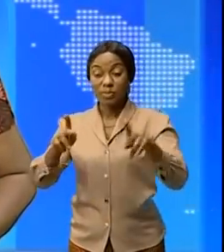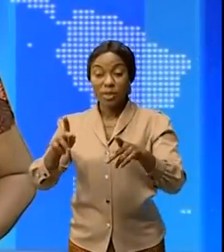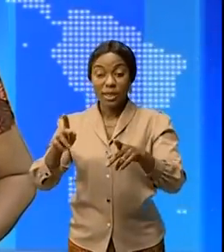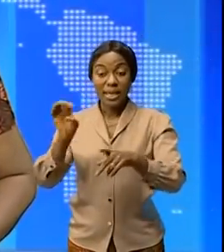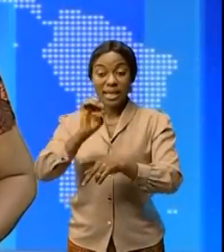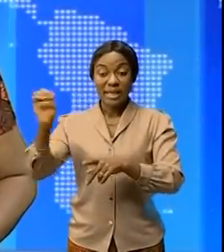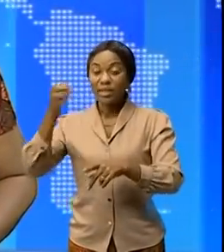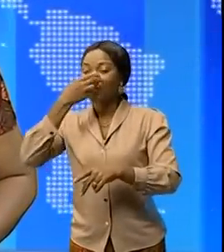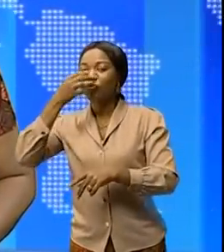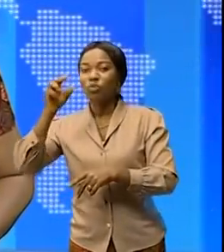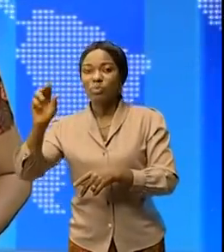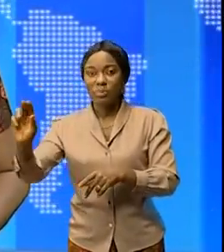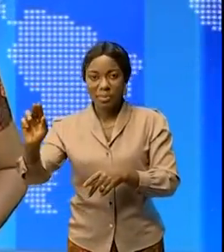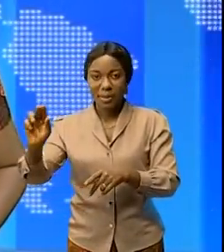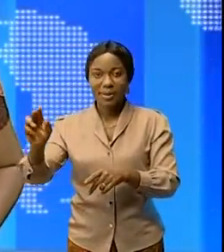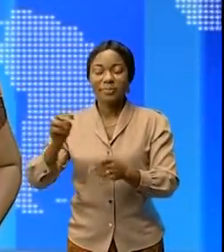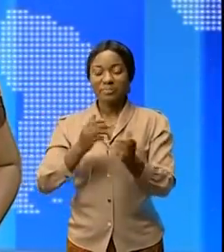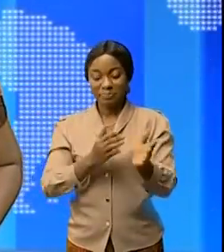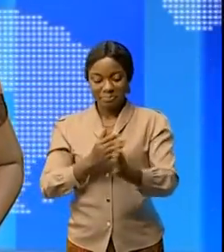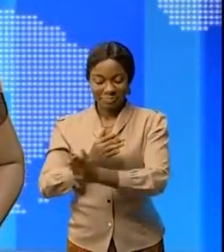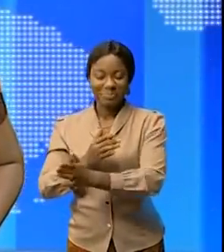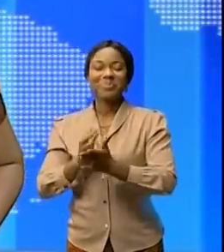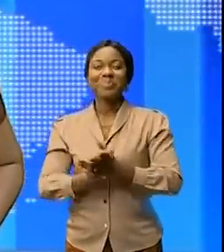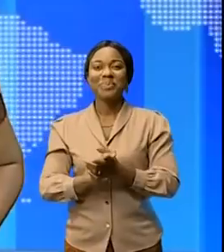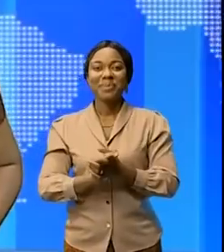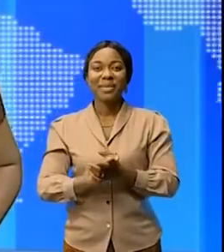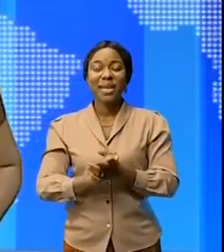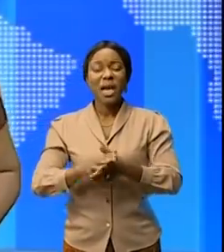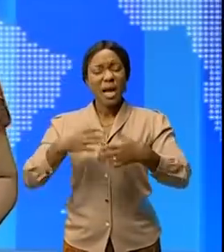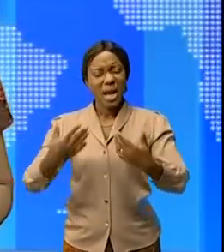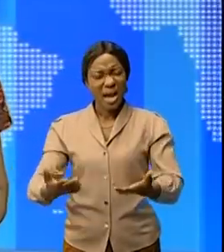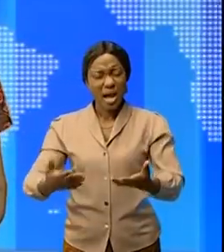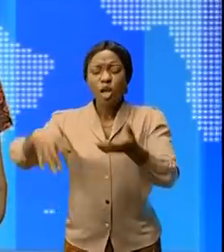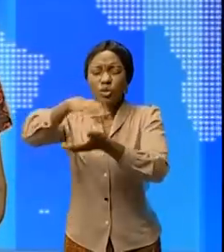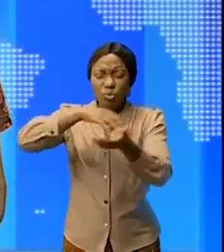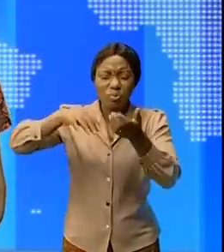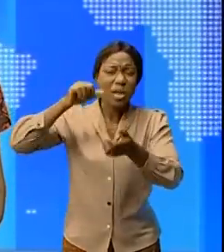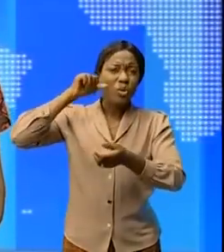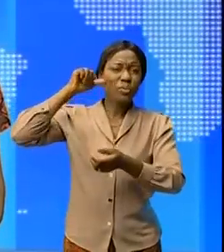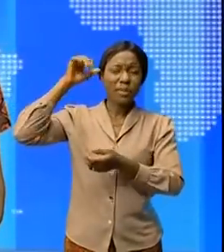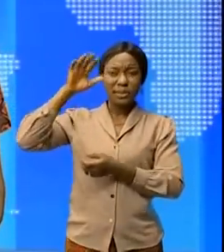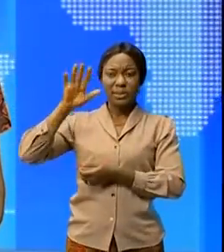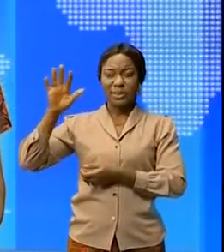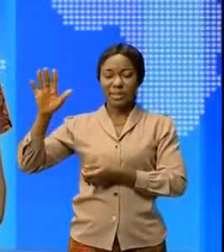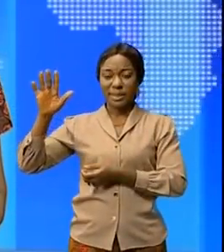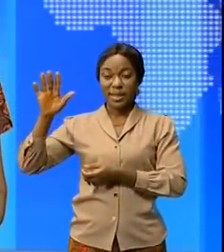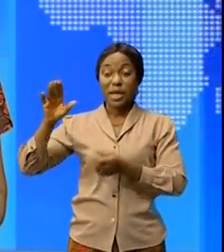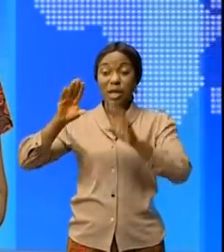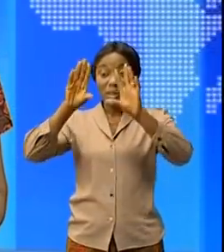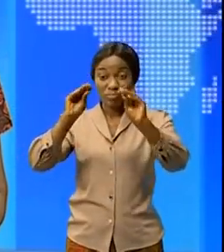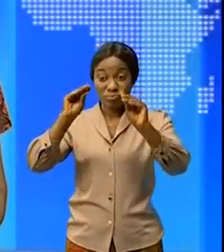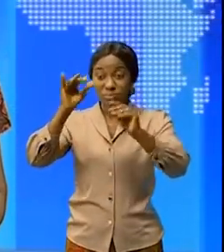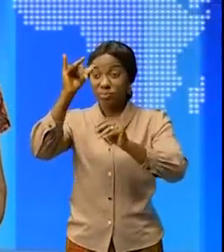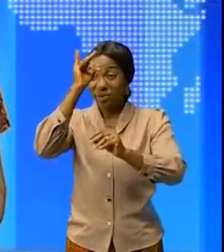ministre de l'EPST, Tony Mwaba. Vive tension hier à Kinshasa, de magasins de Zindiens ont été